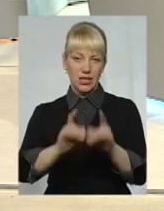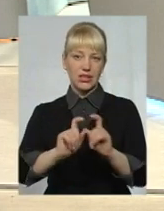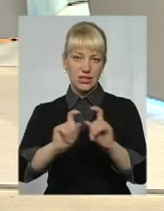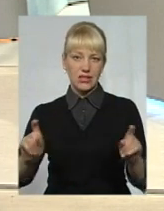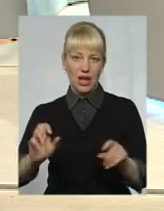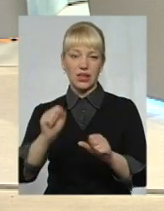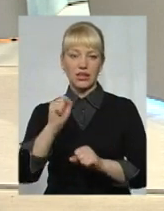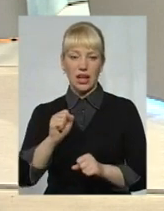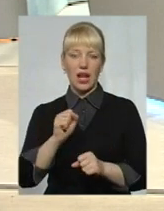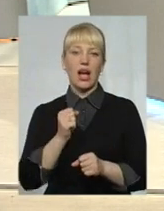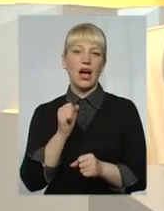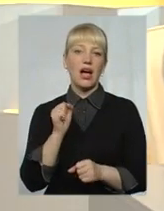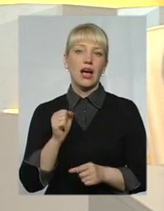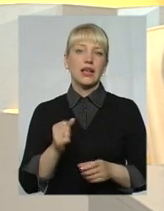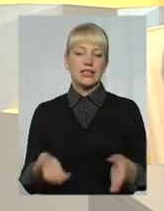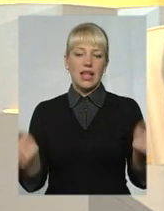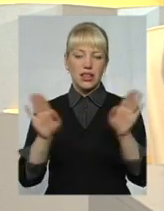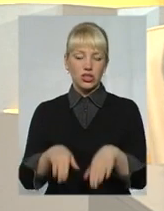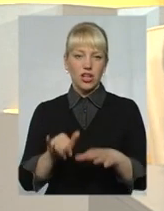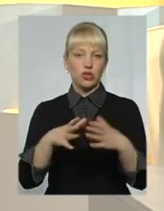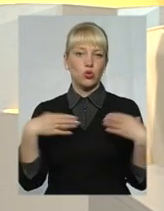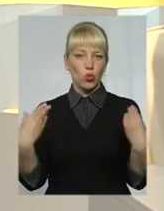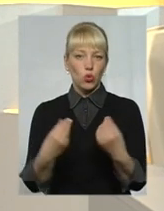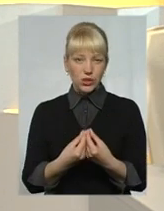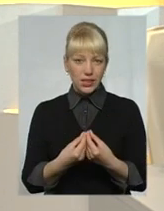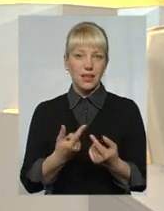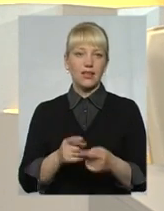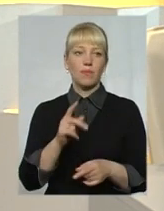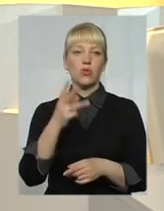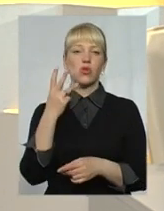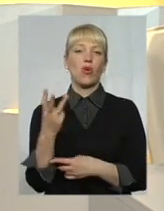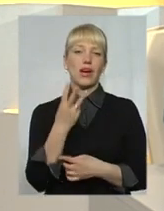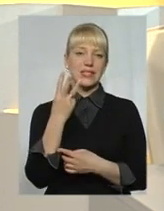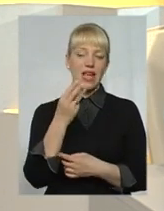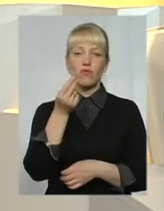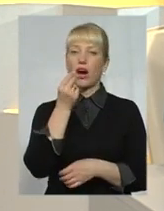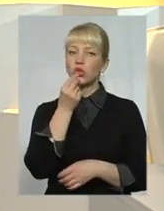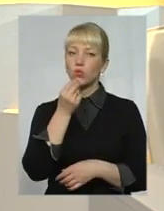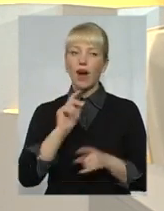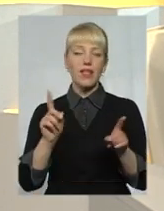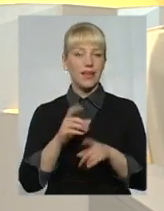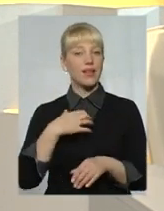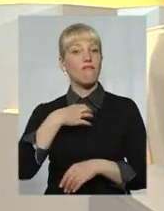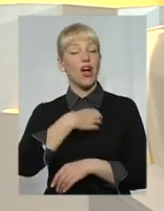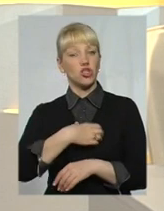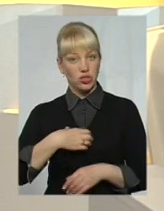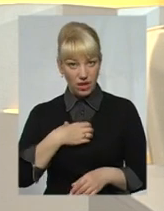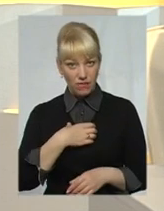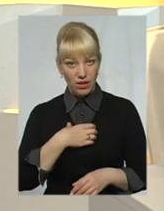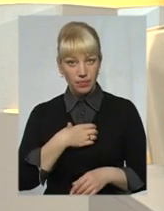залишалася в родині. Бо, окрім того, триразового харчування, яке важливе, і